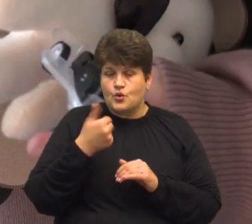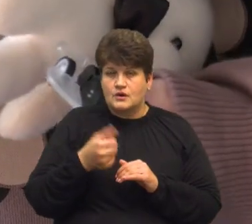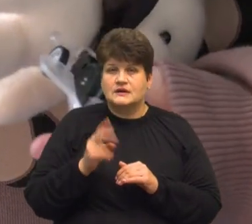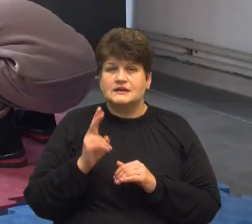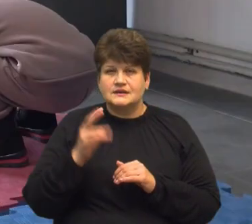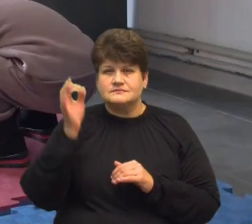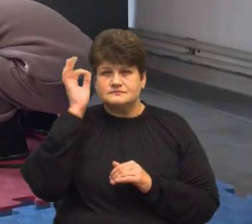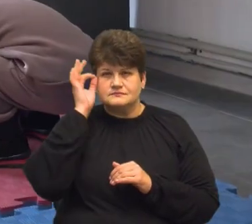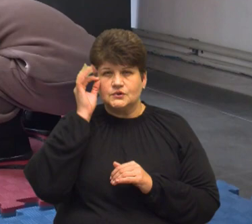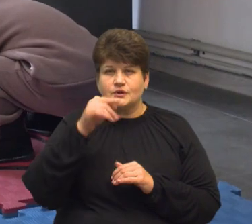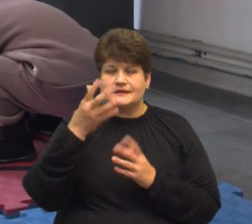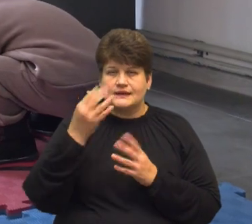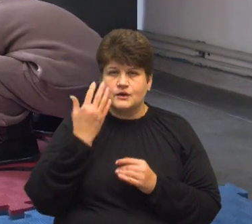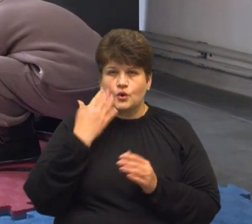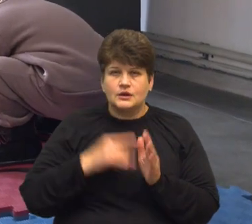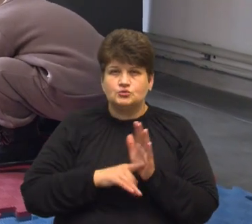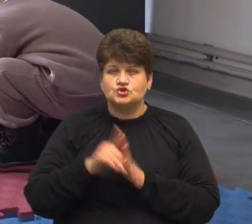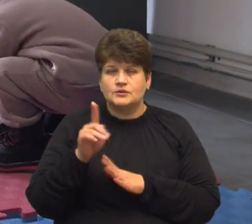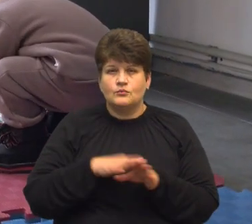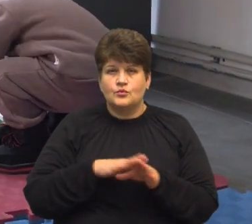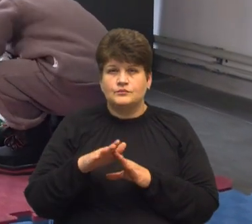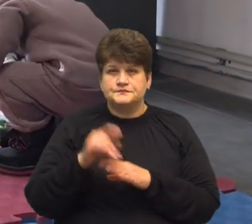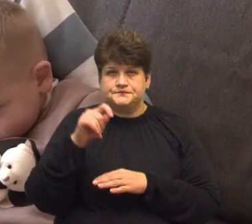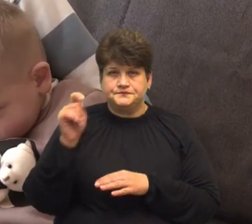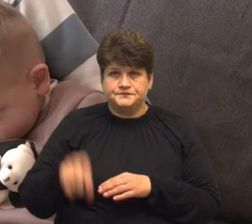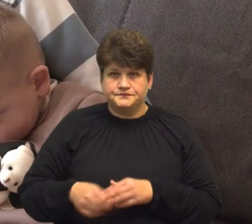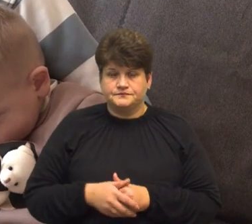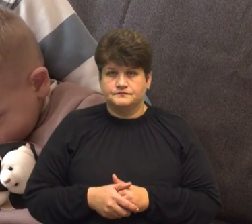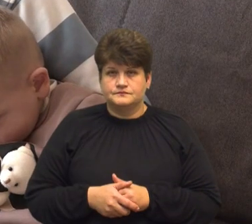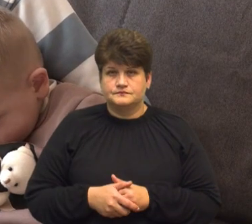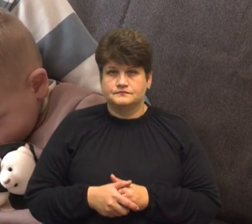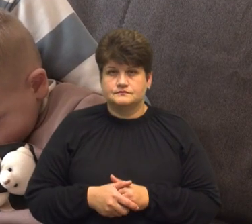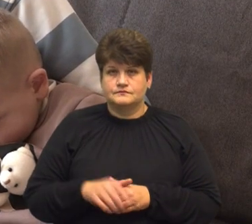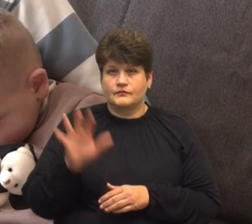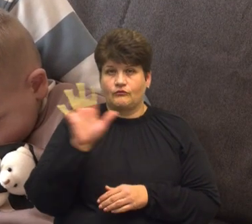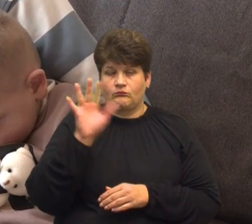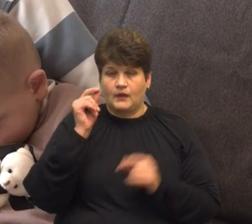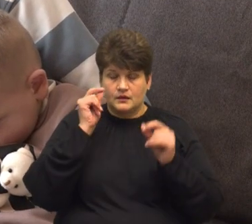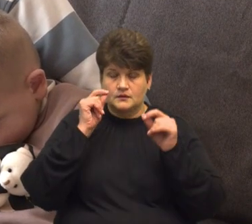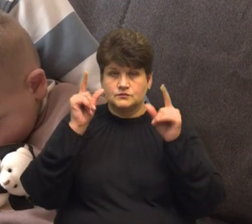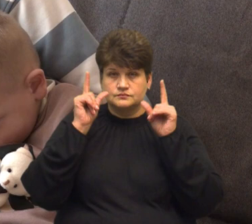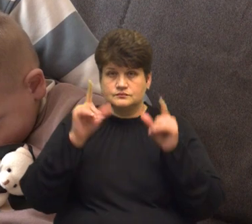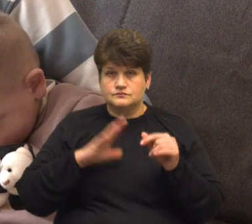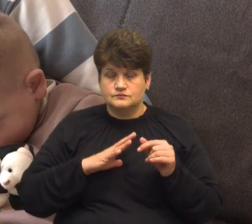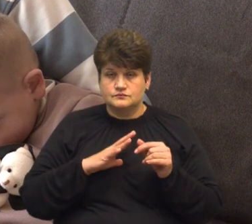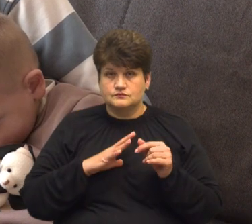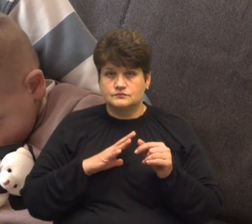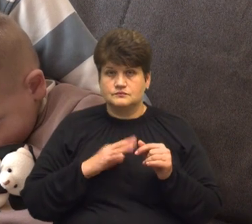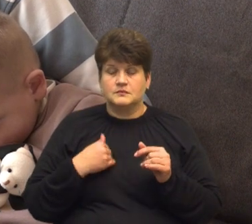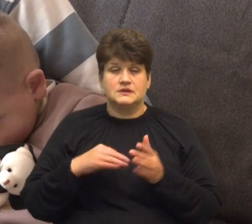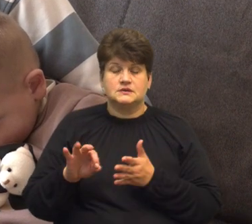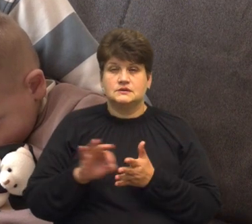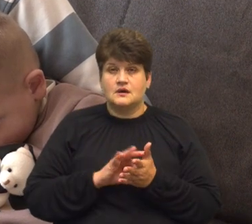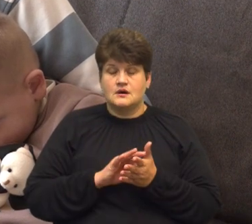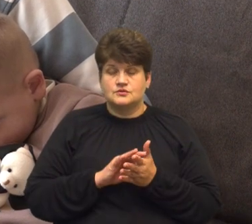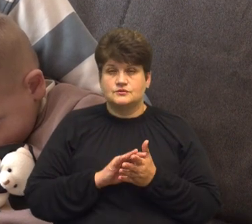пригадує той день, коли почалося повномасштабне вторгнення. О п'яті ми прокинулися. Ми відразу навіть не